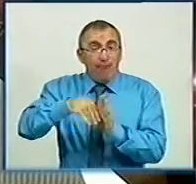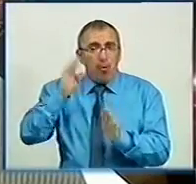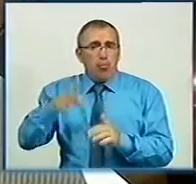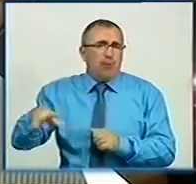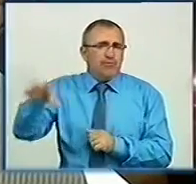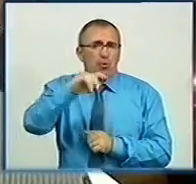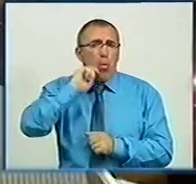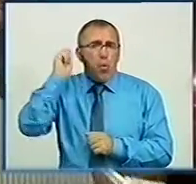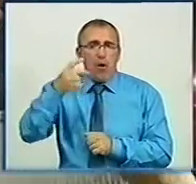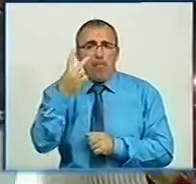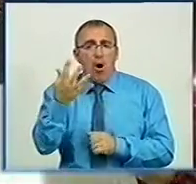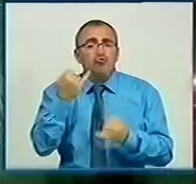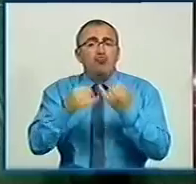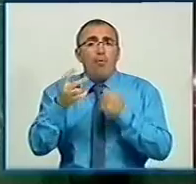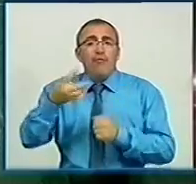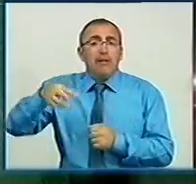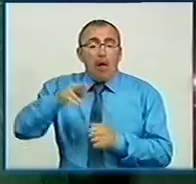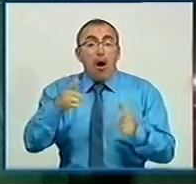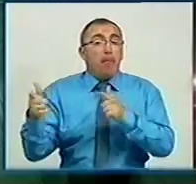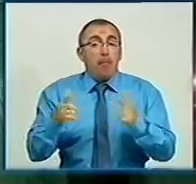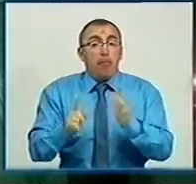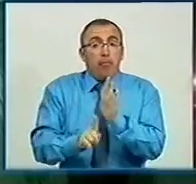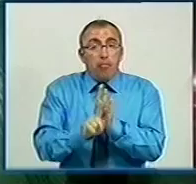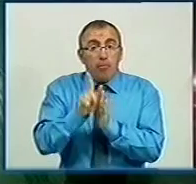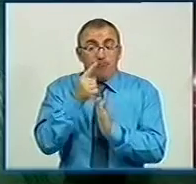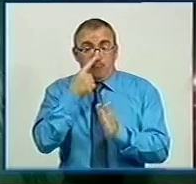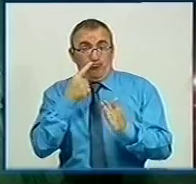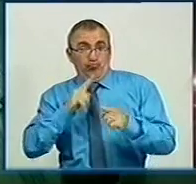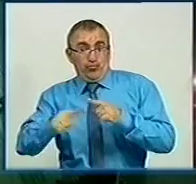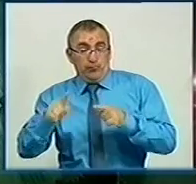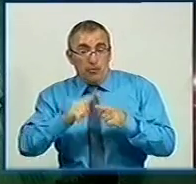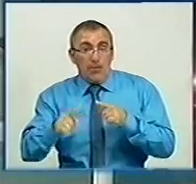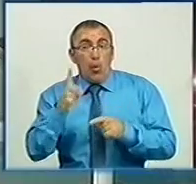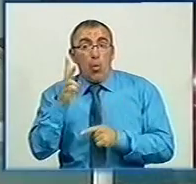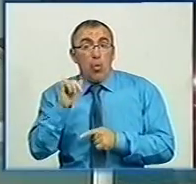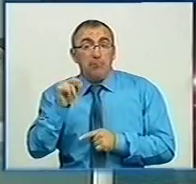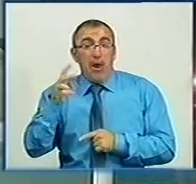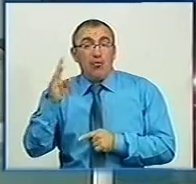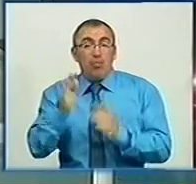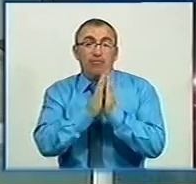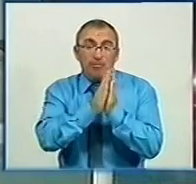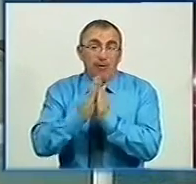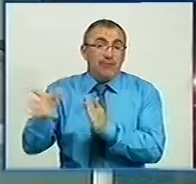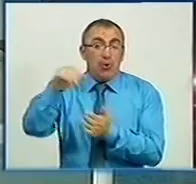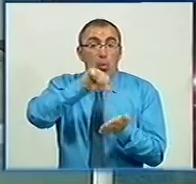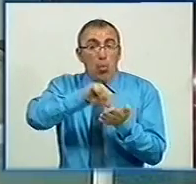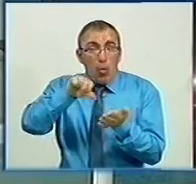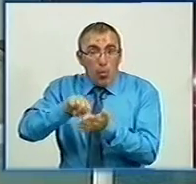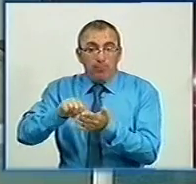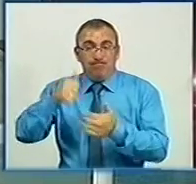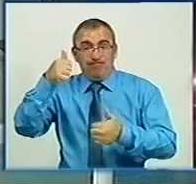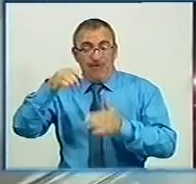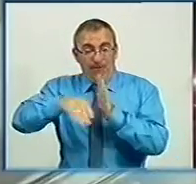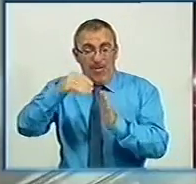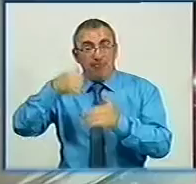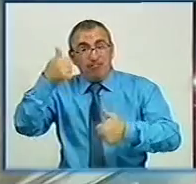всій Україні 25 жовтня. Підготовка до них почнеться вже незабаром. Сергій Кузьменко попросив усіх учасників виборчих перегонів